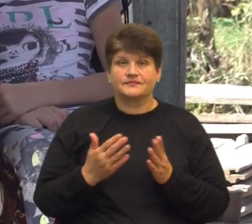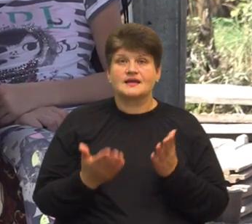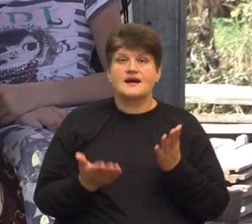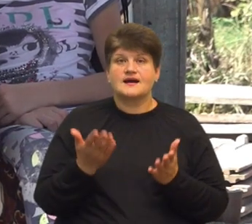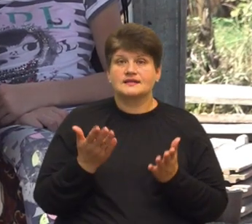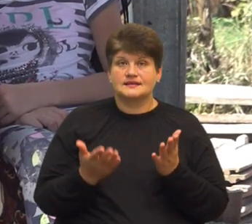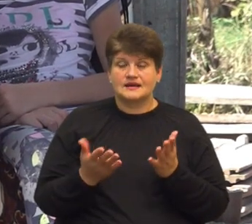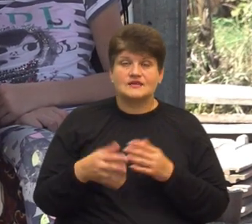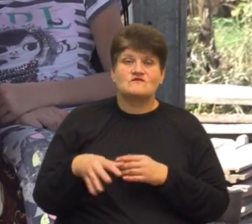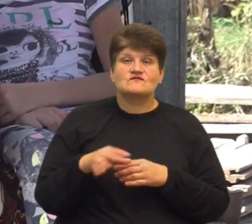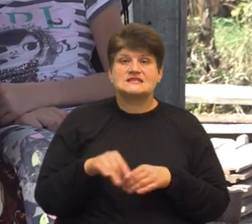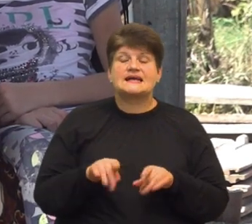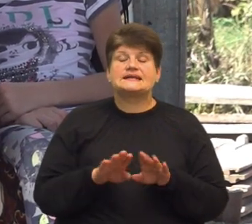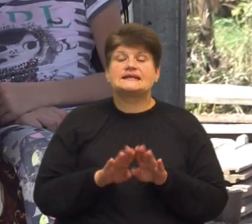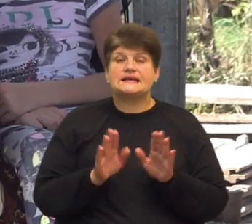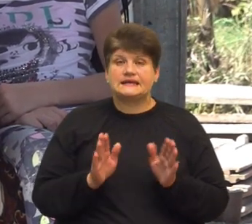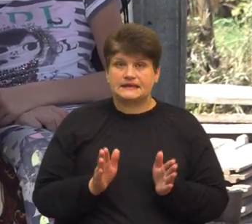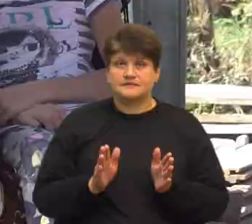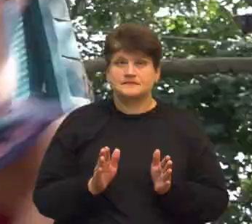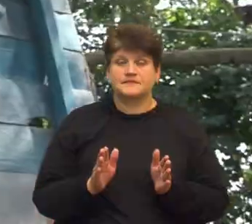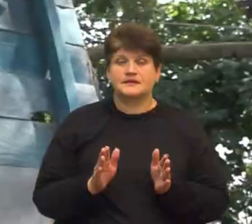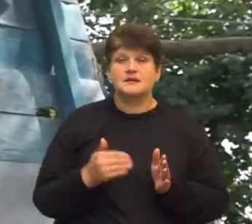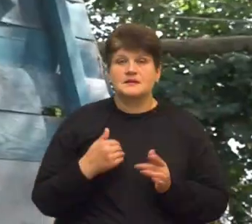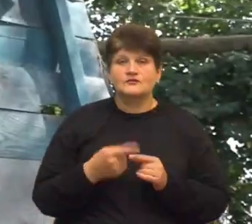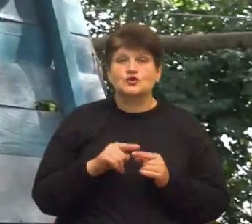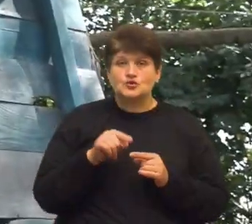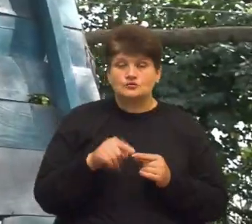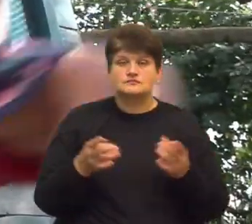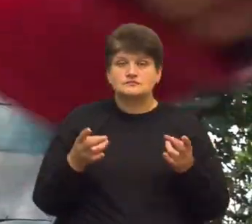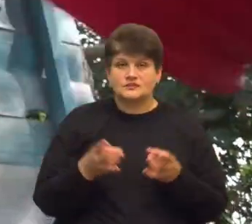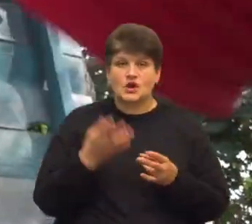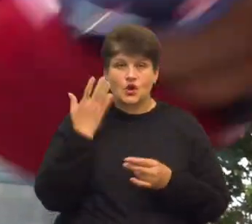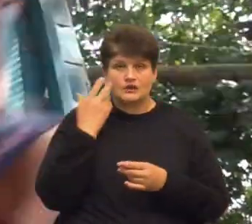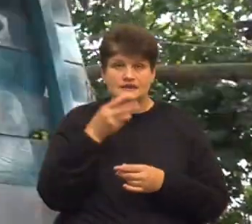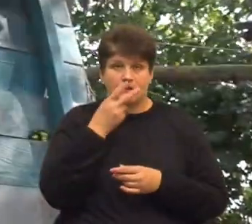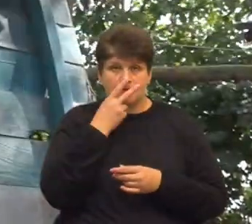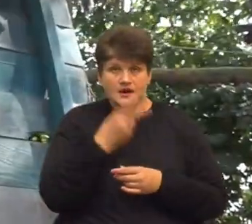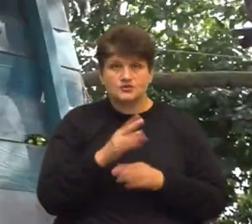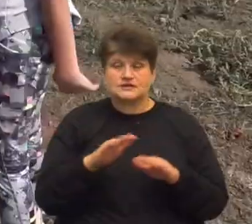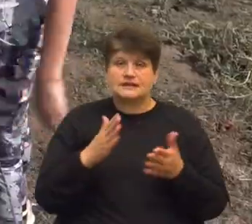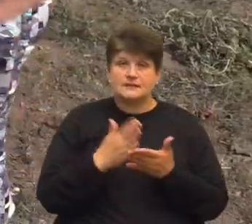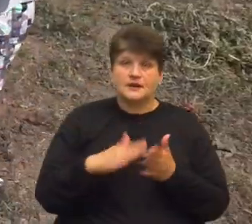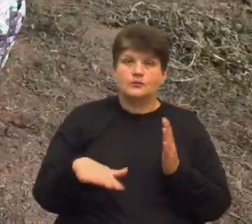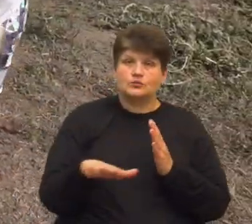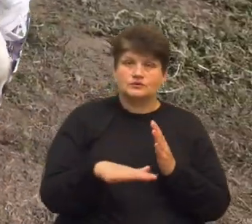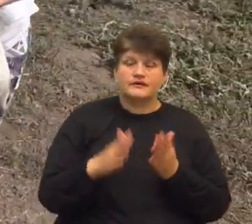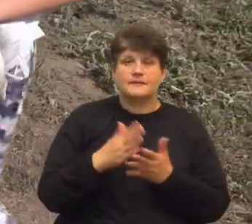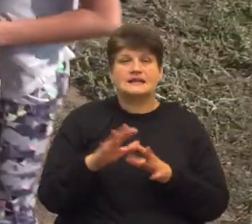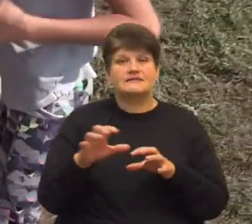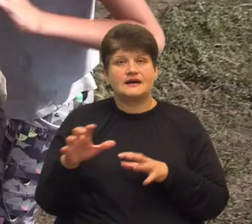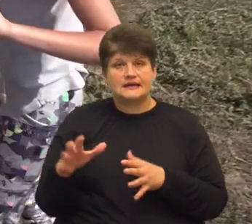все-таки, знаєте, воно цього варте. Коли ти бачиш, що діти мають подвір'я, мають цих тварин,